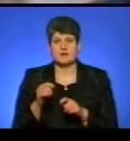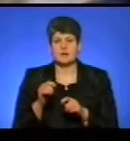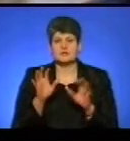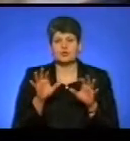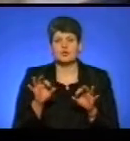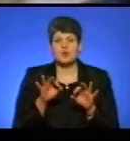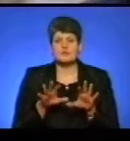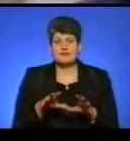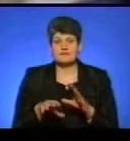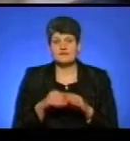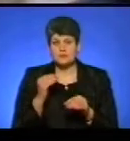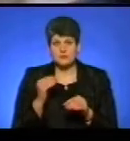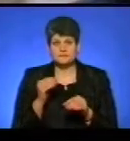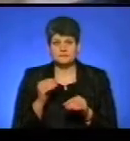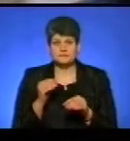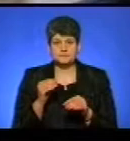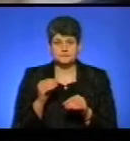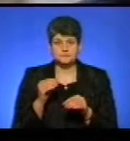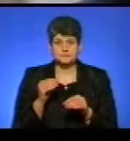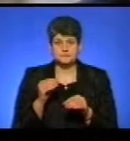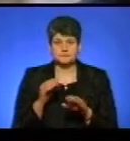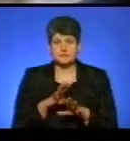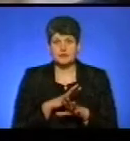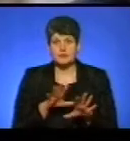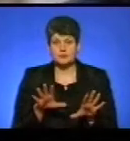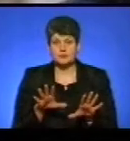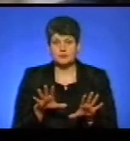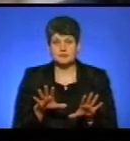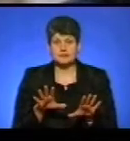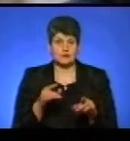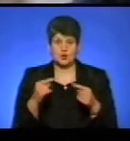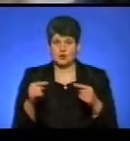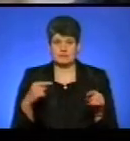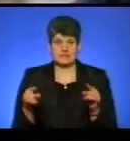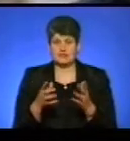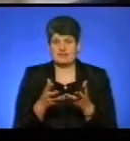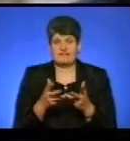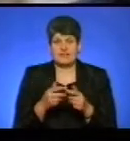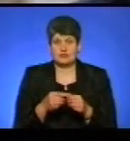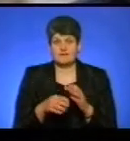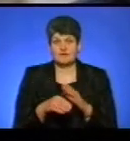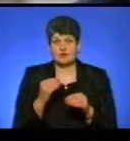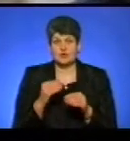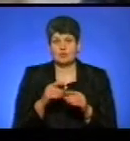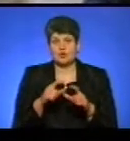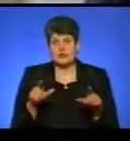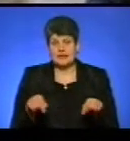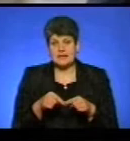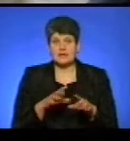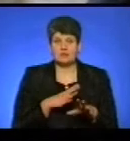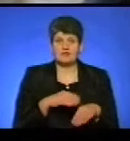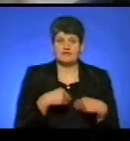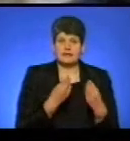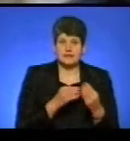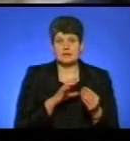вибори. Конкретно, не було розбіжностей в кількості виборчих бюлтенів, які були видані, які вже були